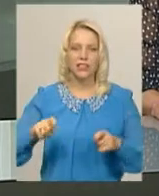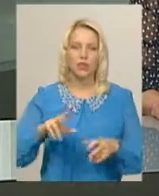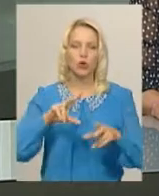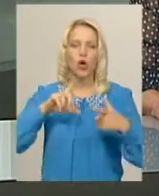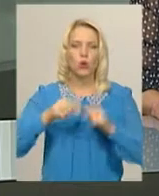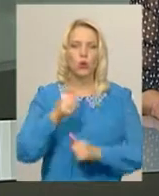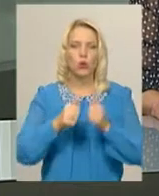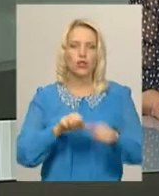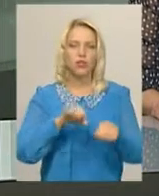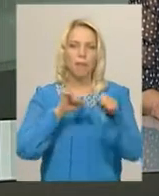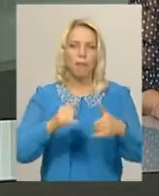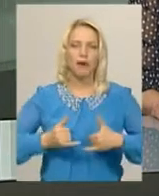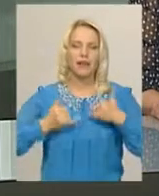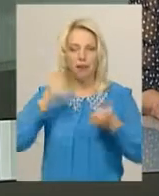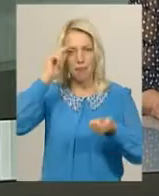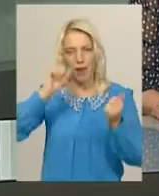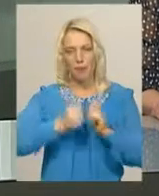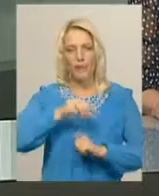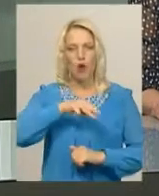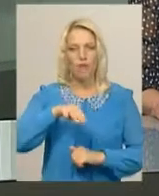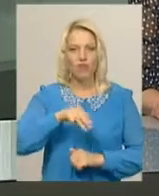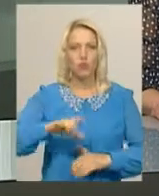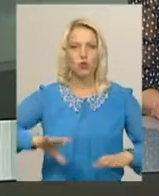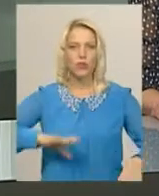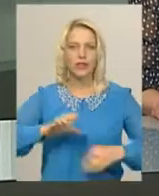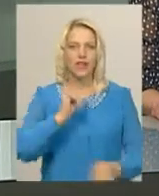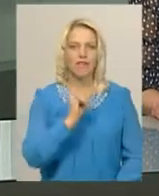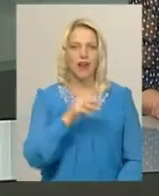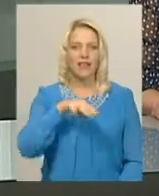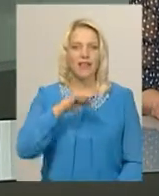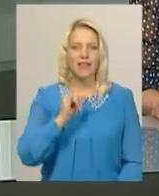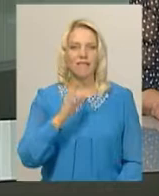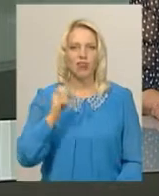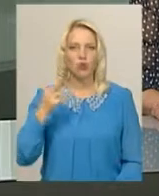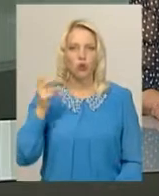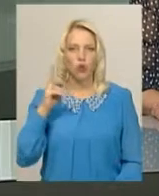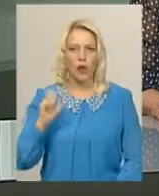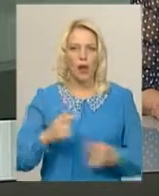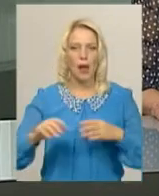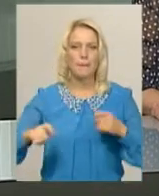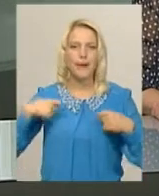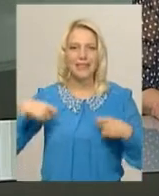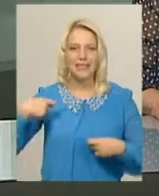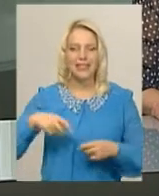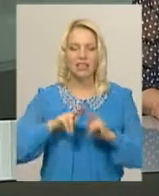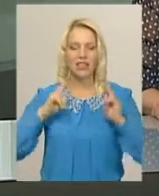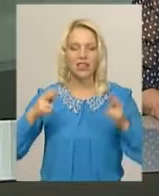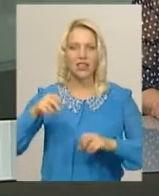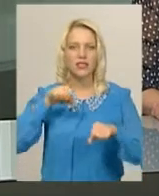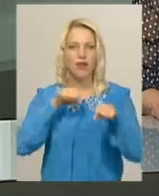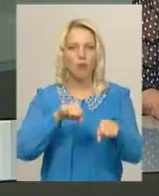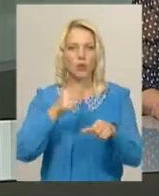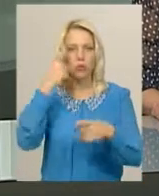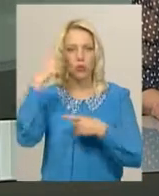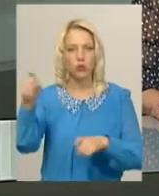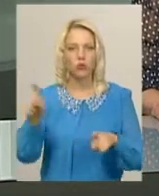боксу, присвяченого пам'яті теофіпольського тренера Івана Вашчука. Президент Хмельницької обласної федерації боксу Андрій Чумаков повідомив, у